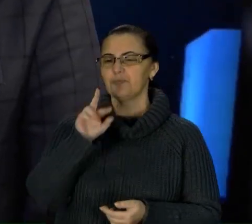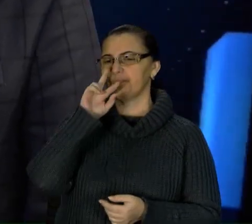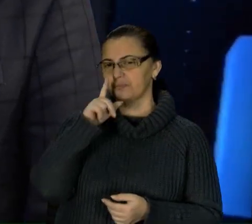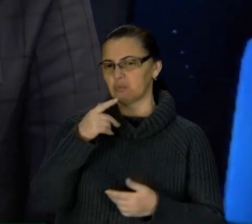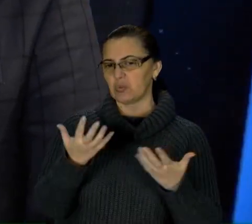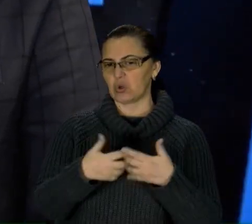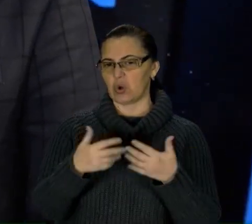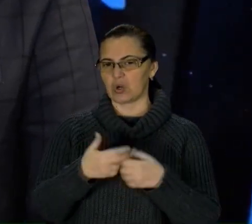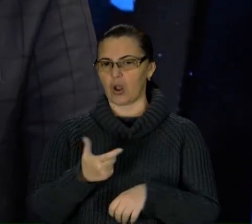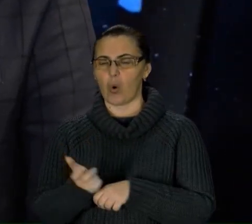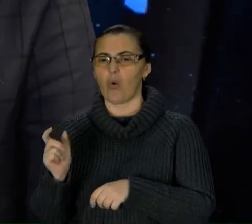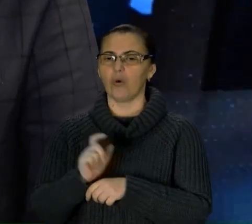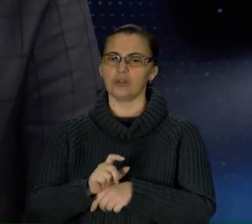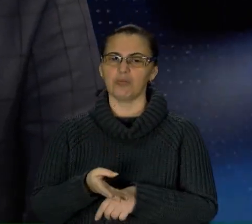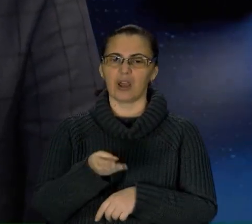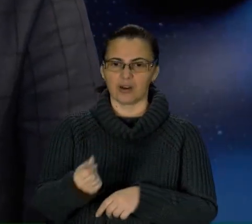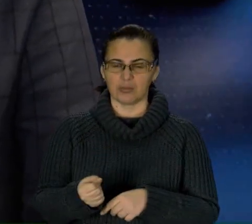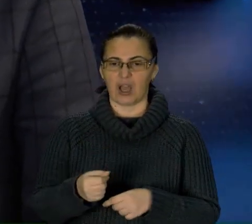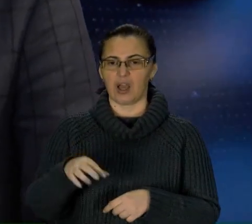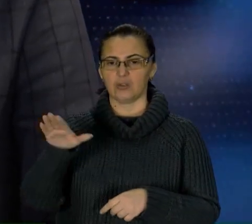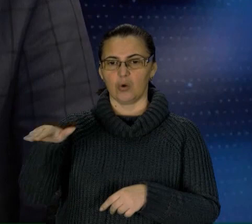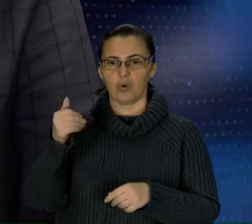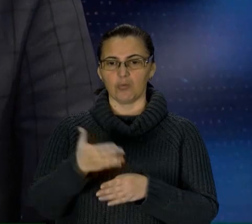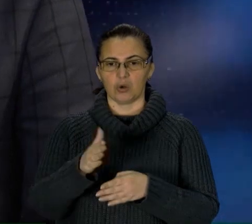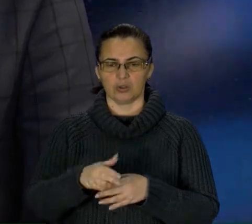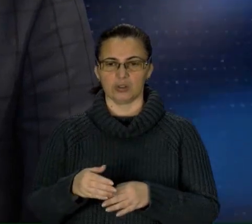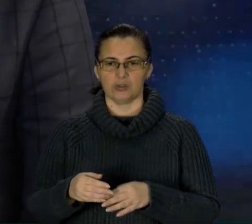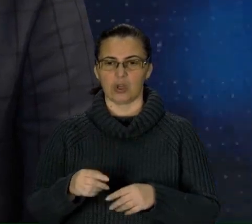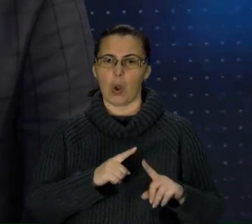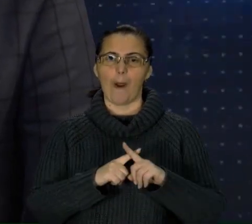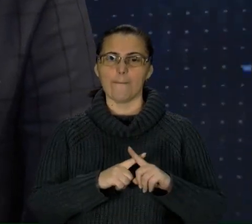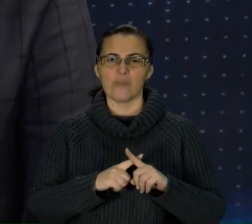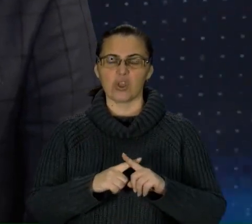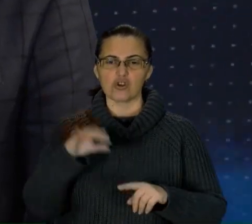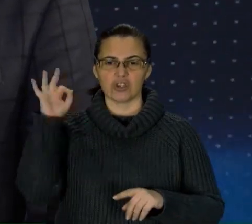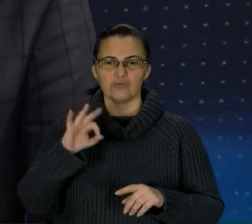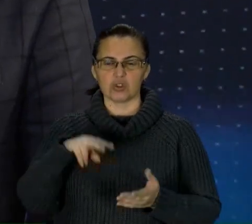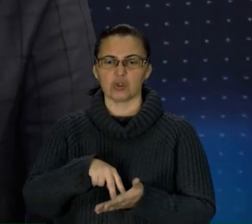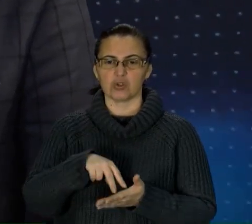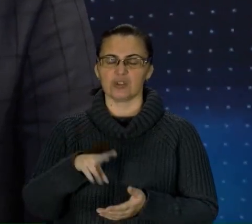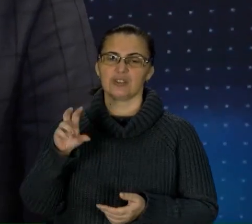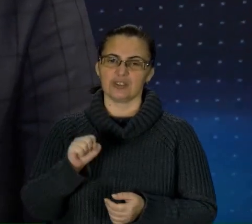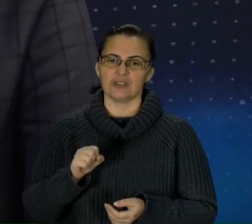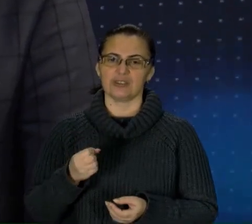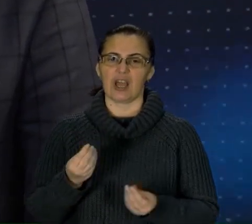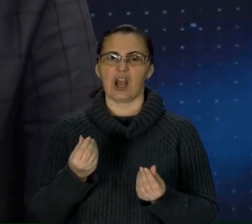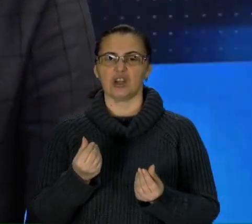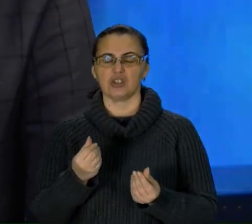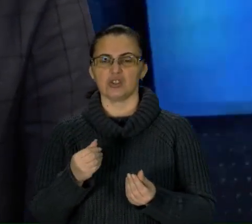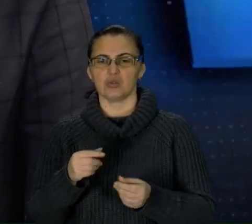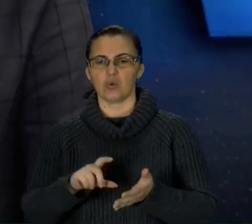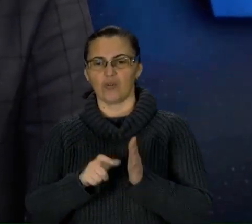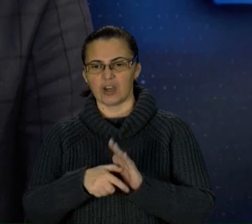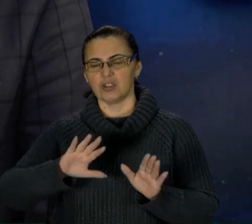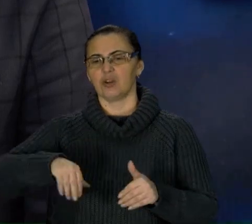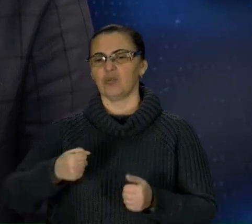наприклад, переплату по кредитах. Тобто множить відсоткову ставку на суму, на вартість квартири, потім на кількість років. Не так